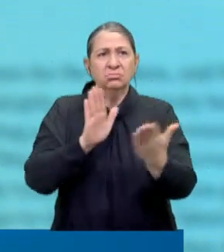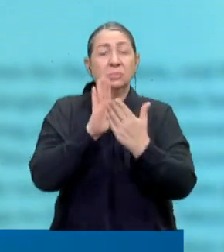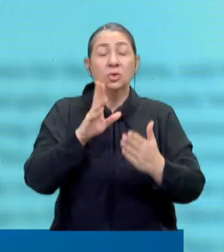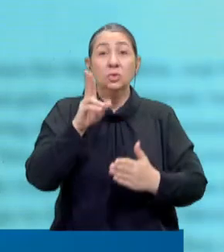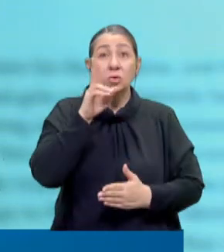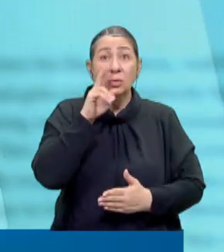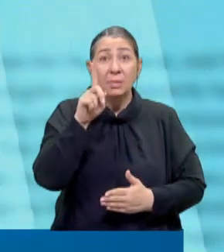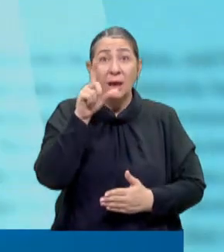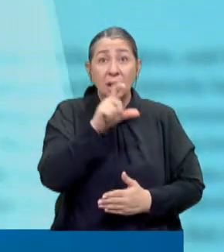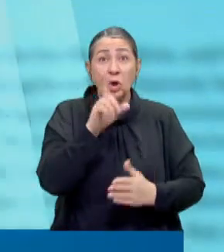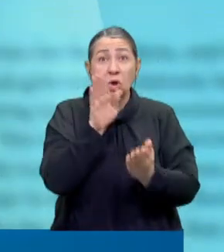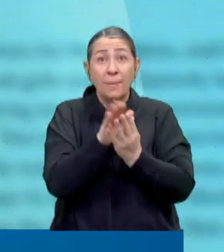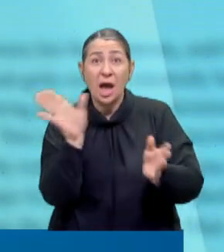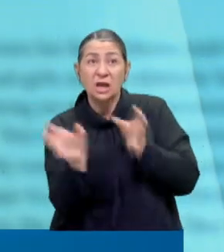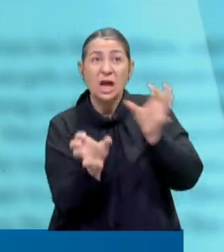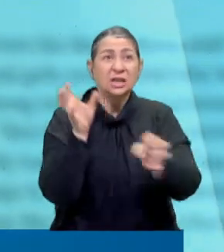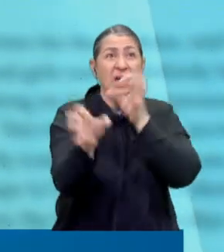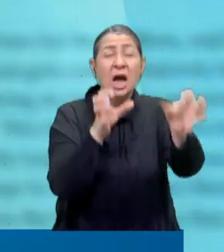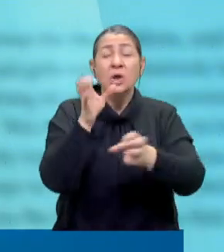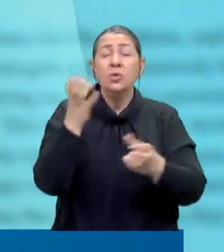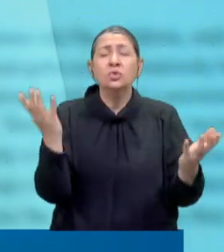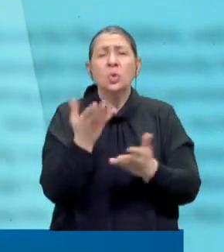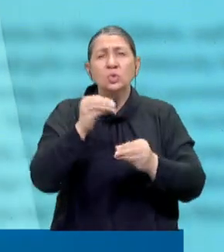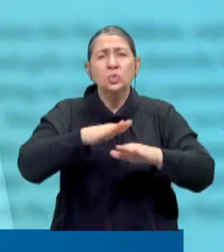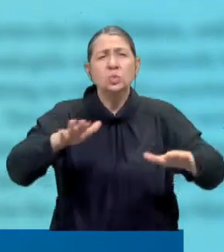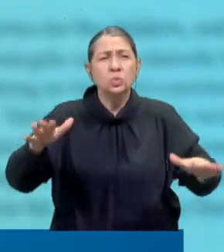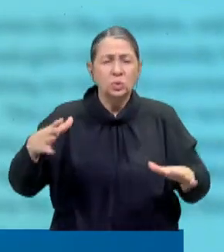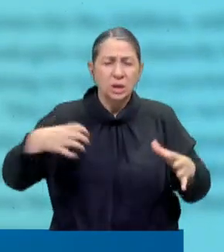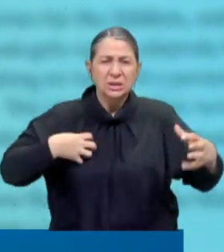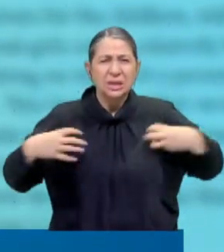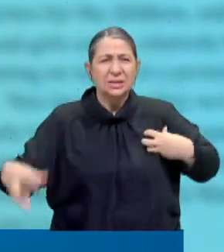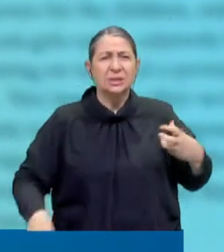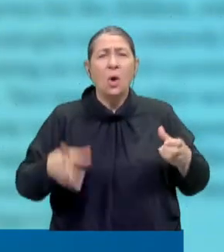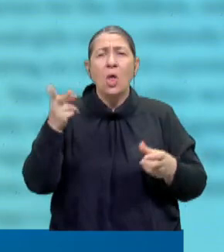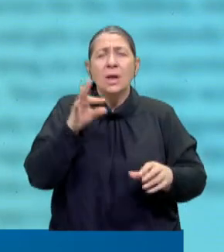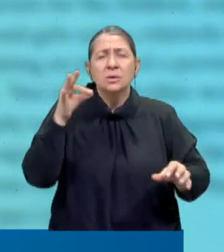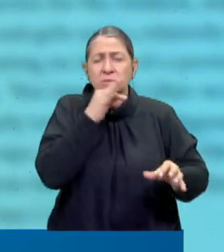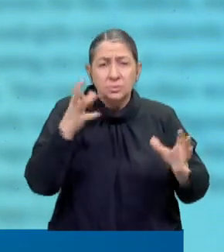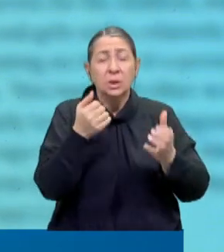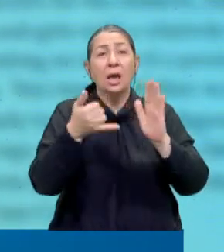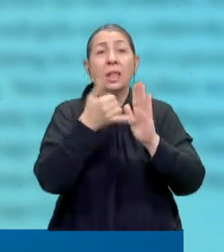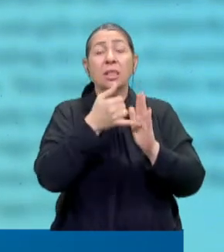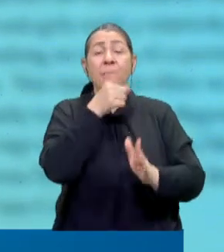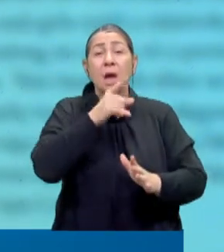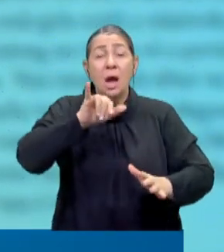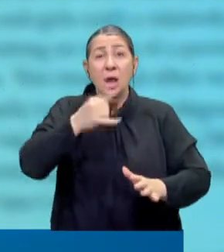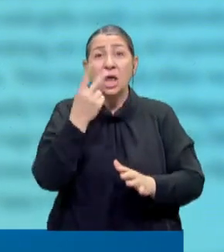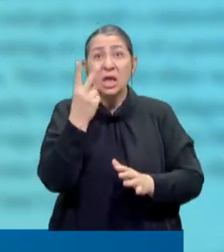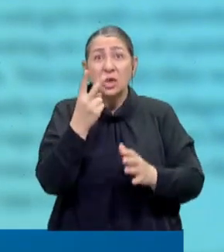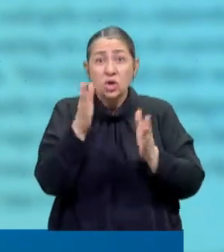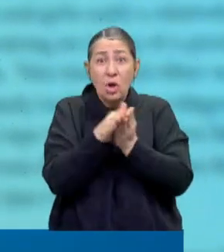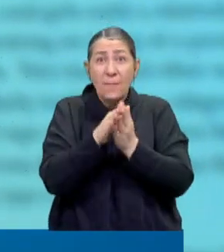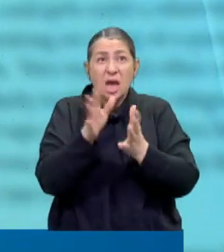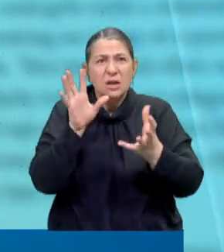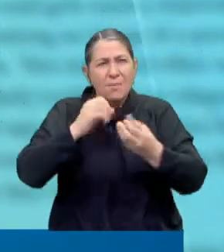son bir ayda köpek saldırılarında onlarca masum çocuk yaralandığı ölümden döndüğü Gaziantep'te vahşi iki Pitbull